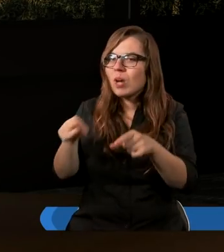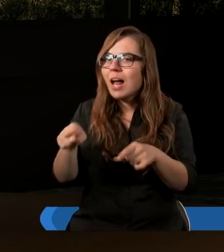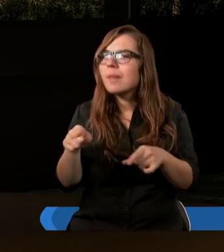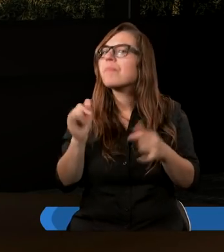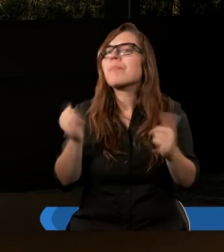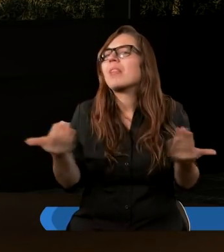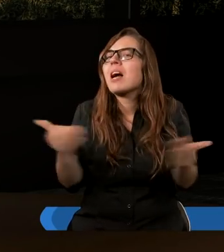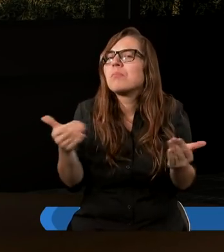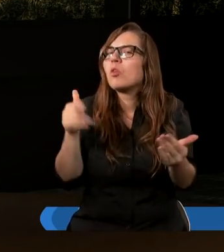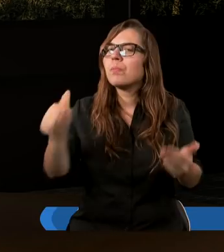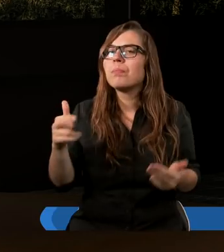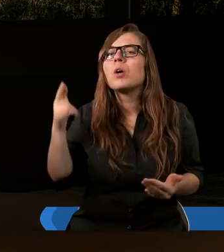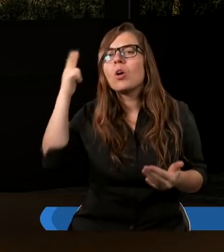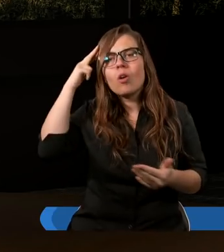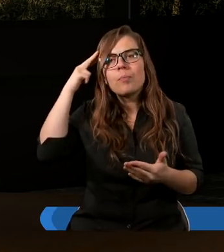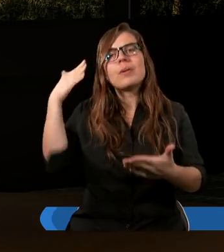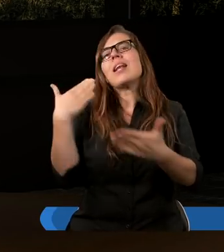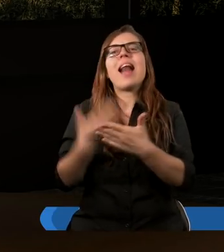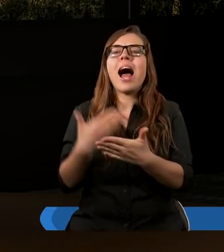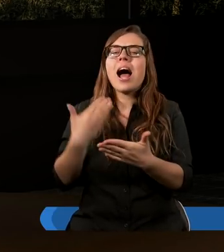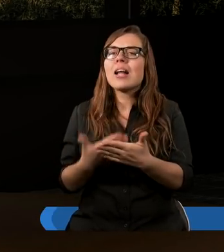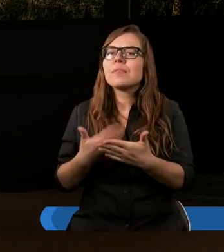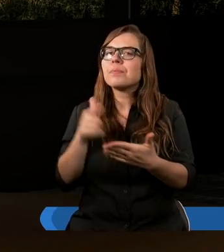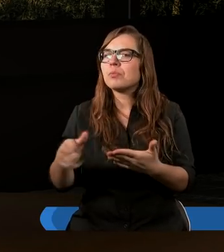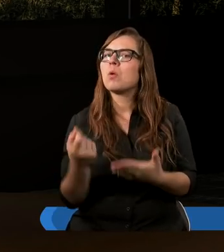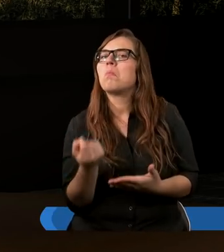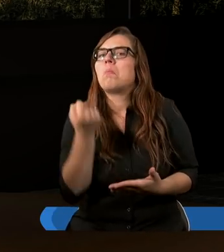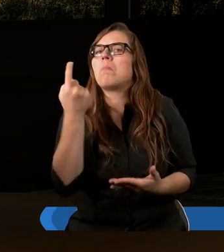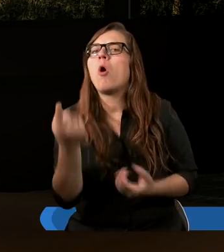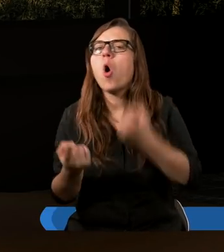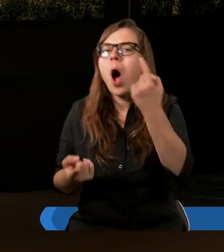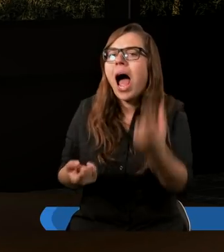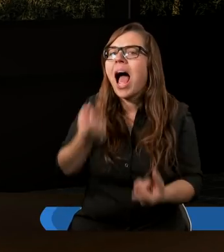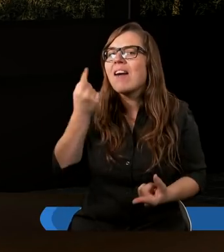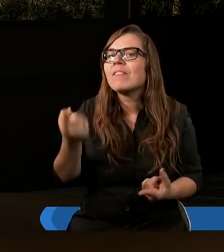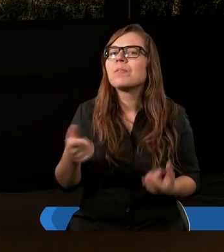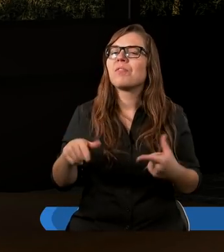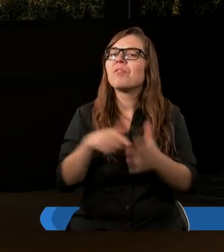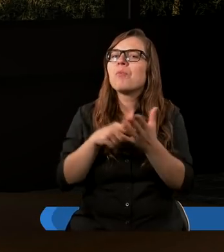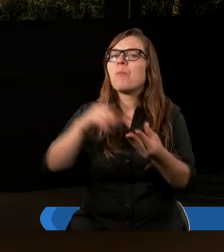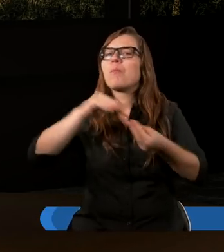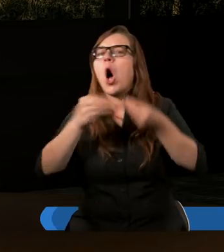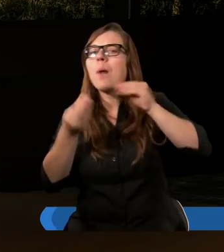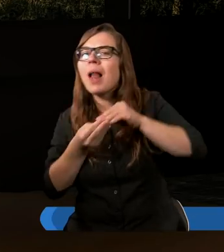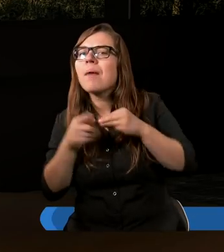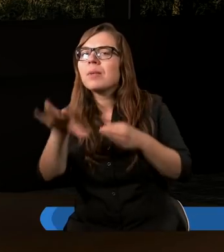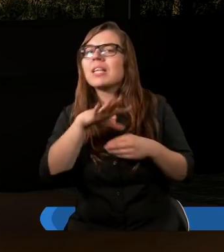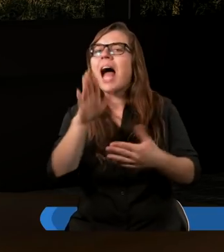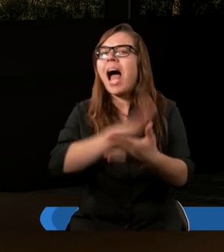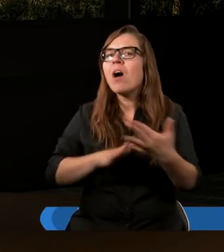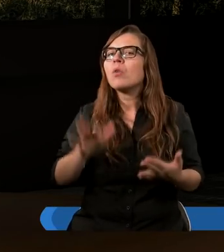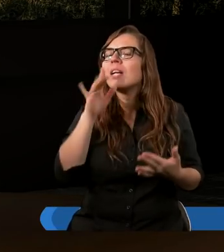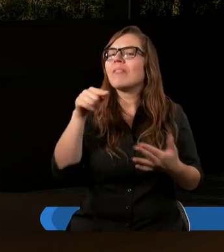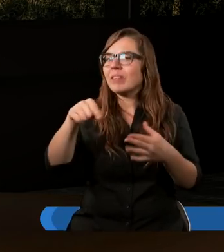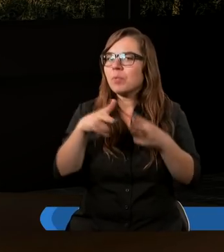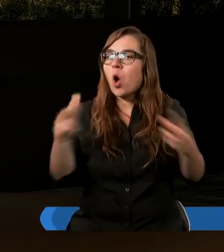Jak możemy zrozumieć, dlaczego pojawiły się właśnie te problemy wśród narodu izraelskiego w tym